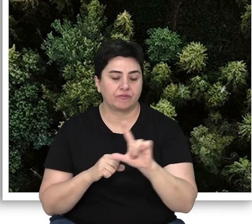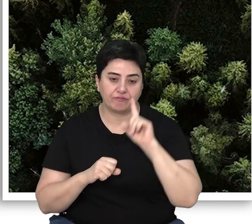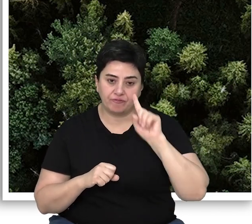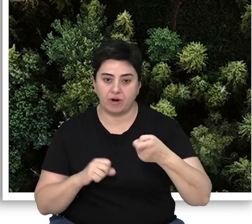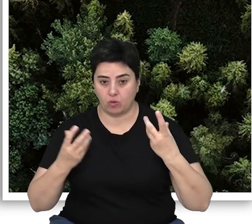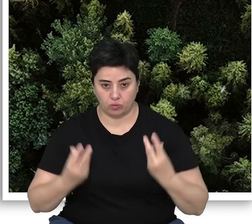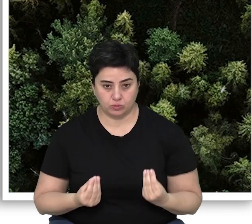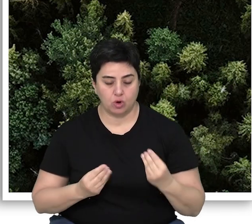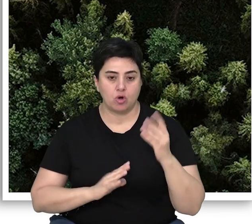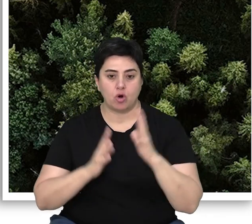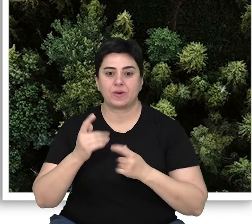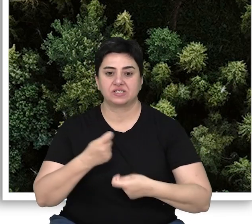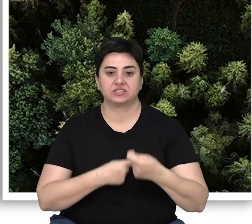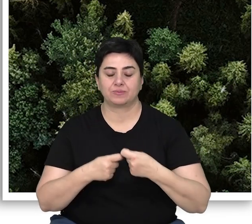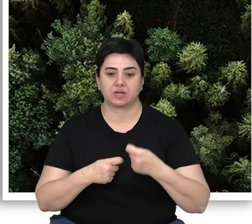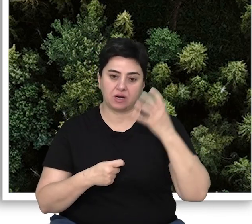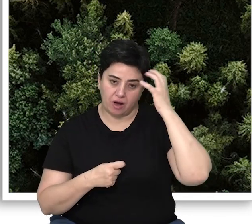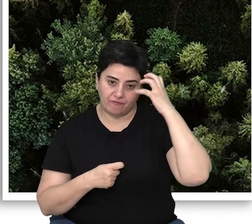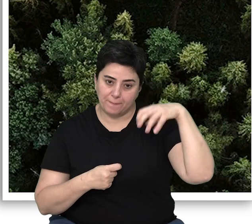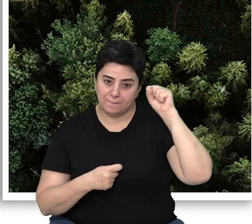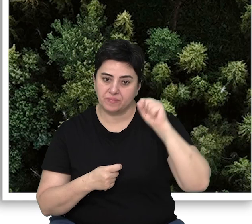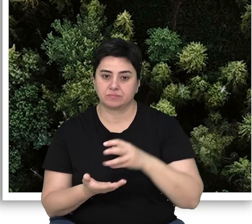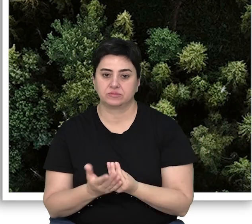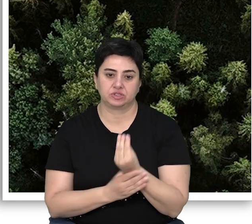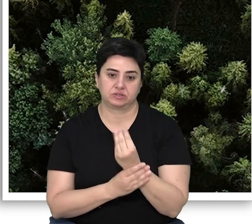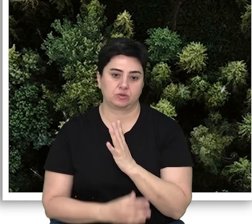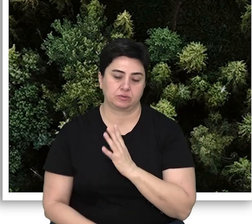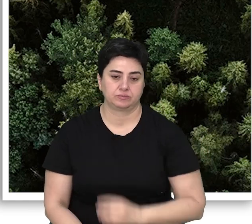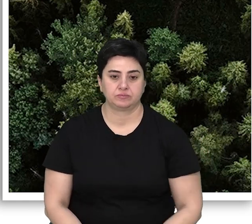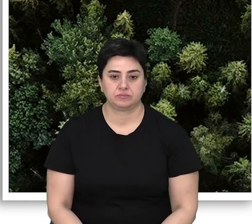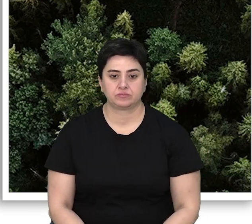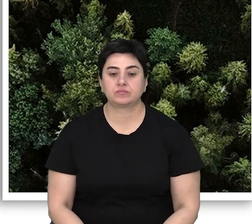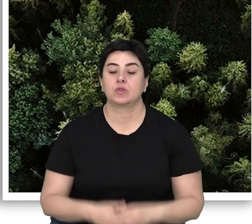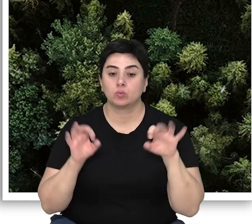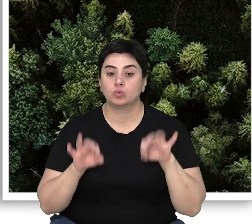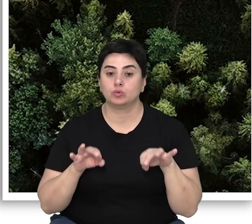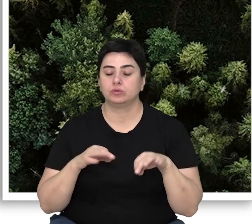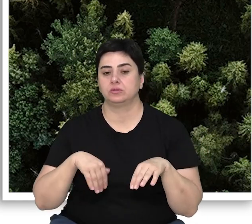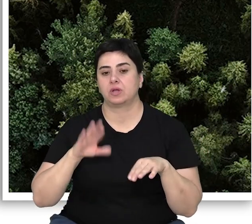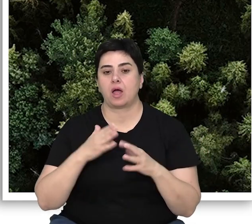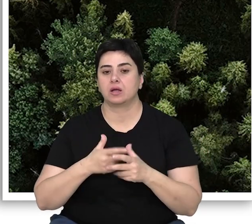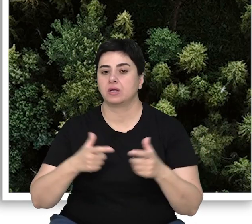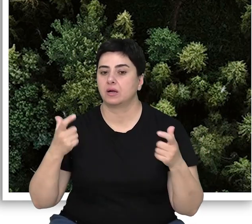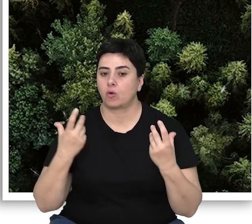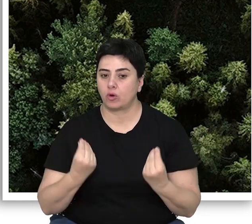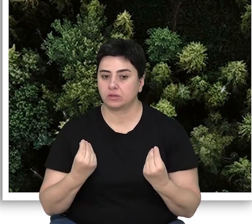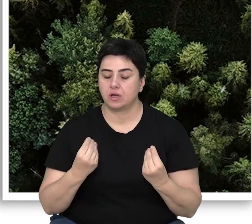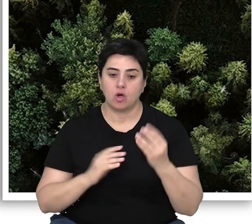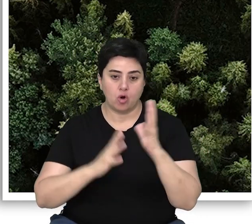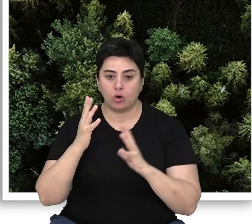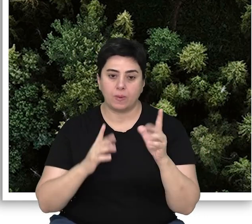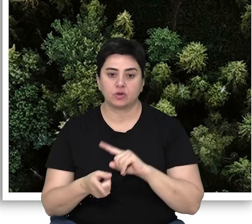varılmasıyla orman işletmeciliği kavramı gelişmeye başladı. Bugün artık daha yaygın bir şekilde kullanılan